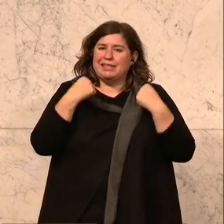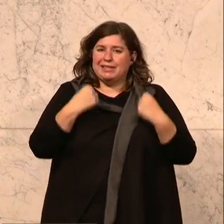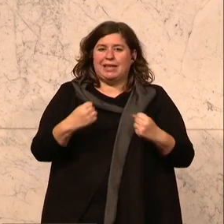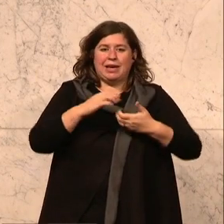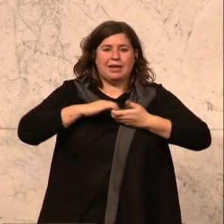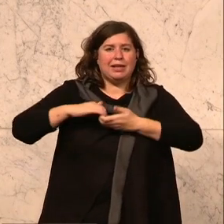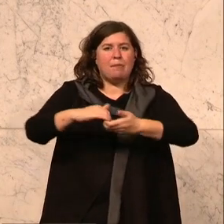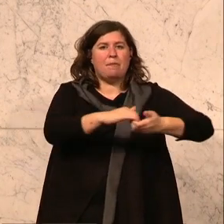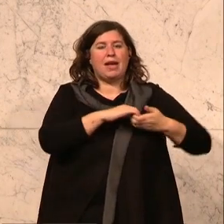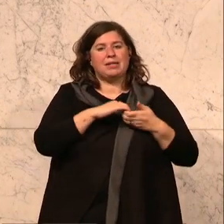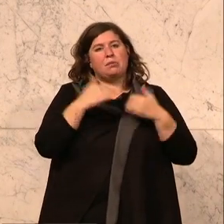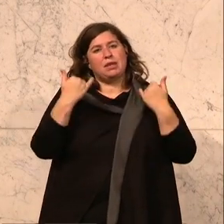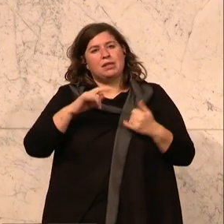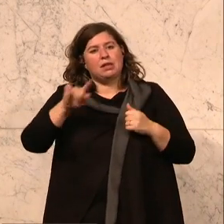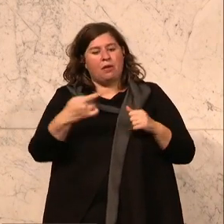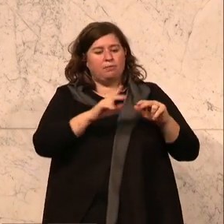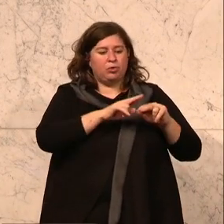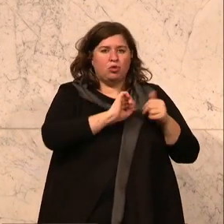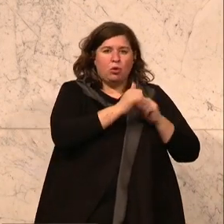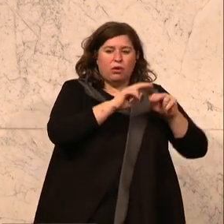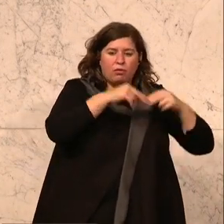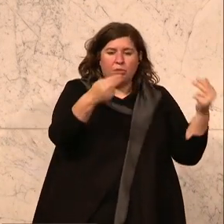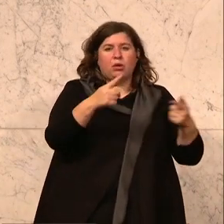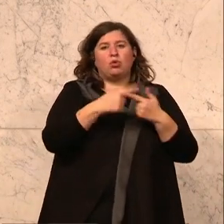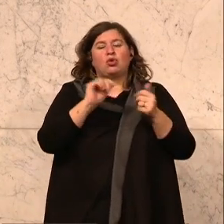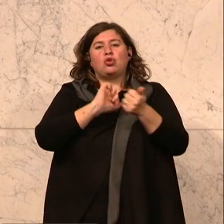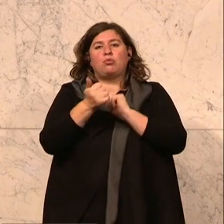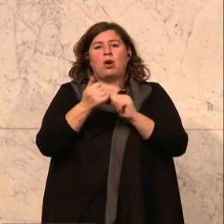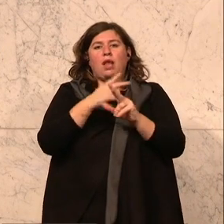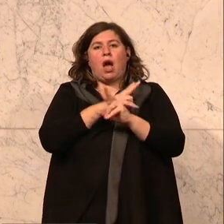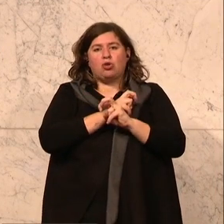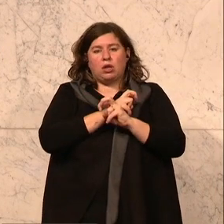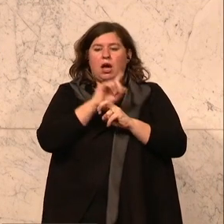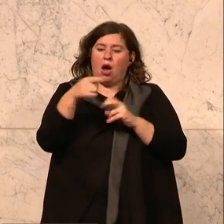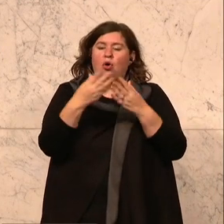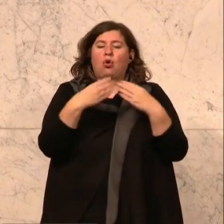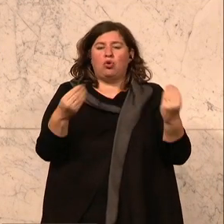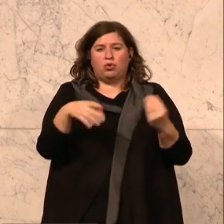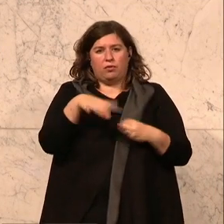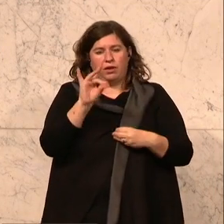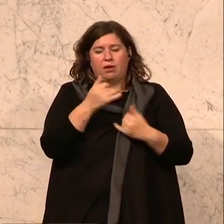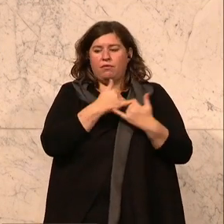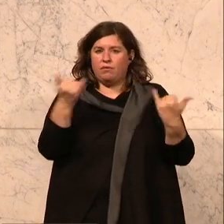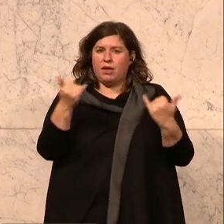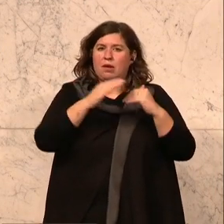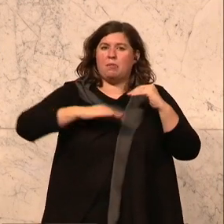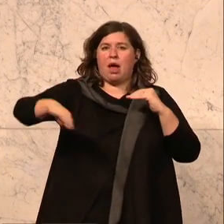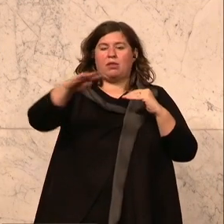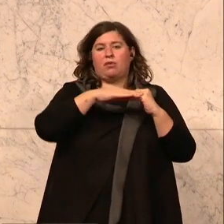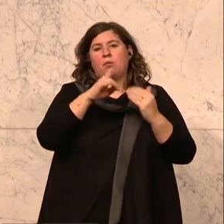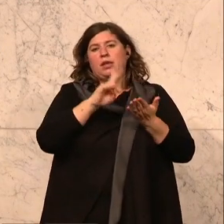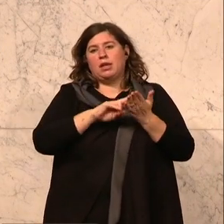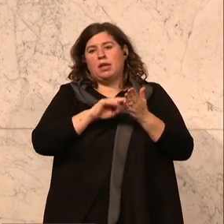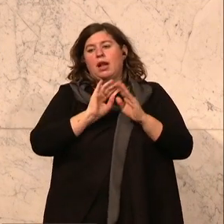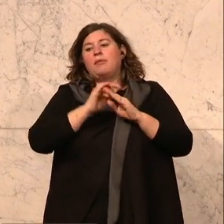gemeinsam jetzt auch mit den Verbänden und vor allem mit der Sport Austria eine Lösung finden werden, wie wir diese digitale Plattform über das Jahr